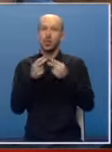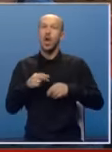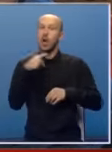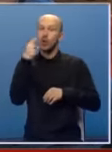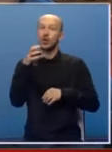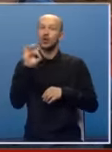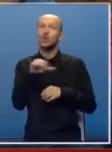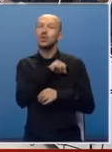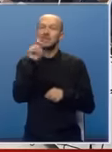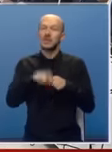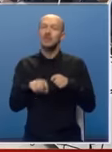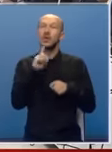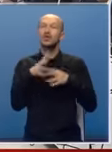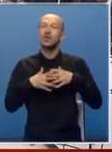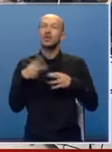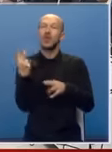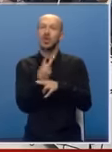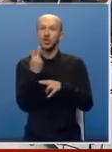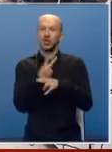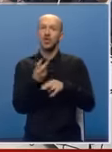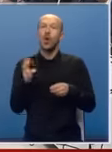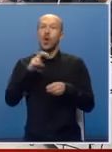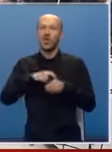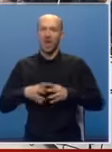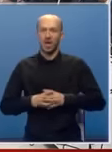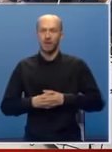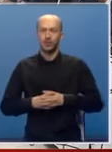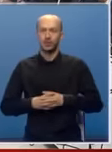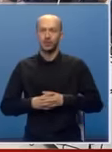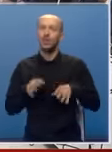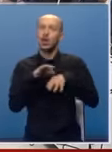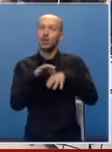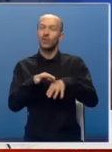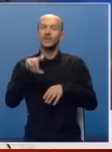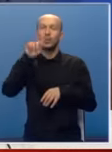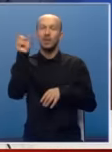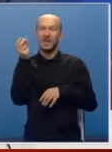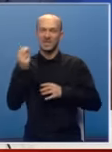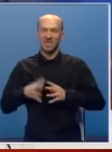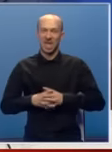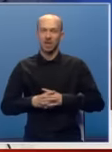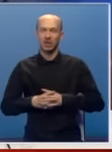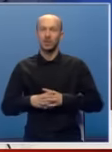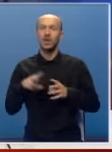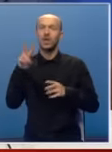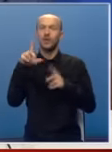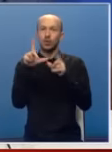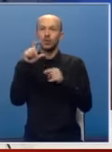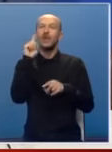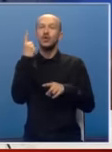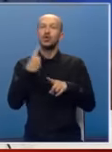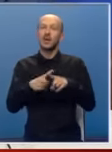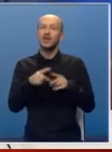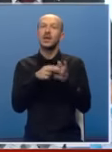Govoreći o sankcijama koje su sjedinjeni američke države uvele rukovodstvu Republike Srpske, Vučić je u više